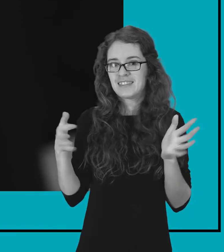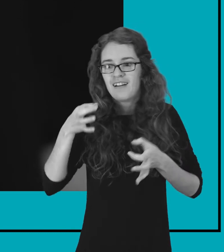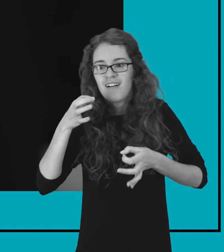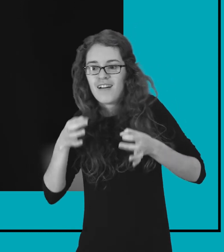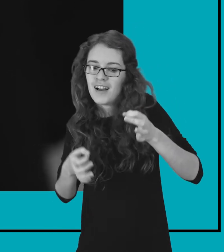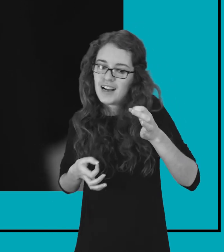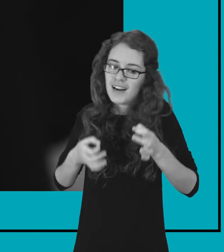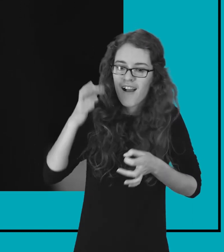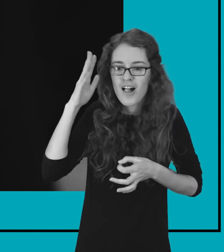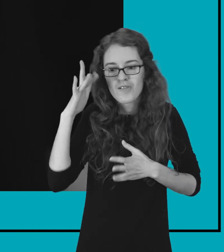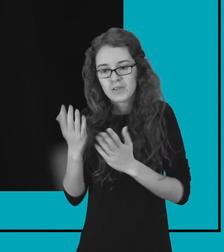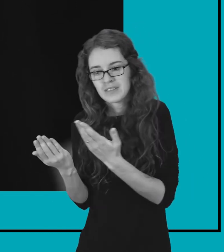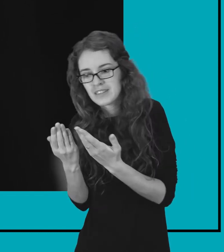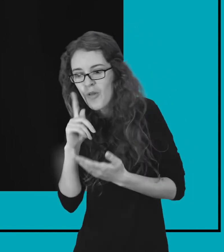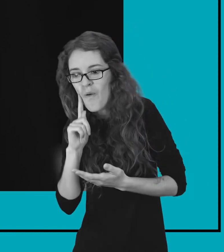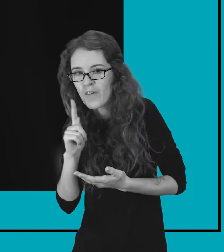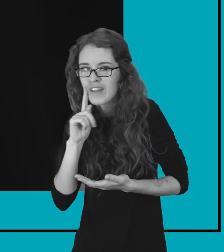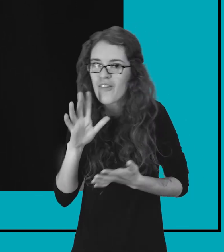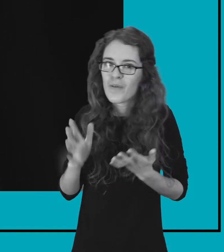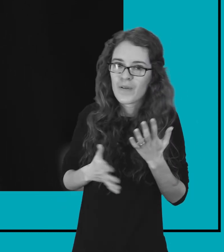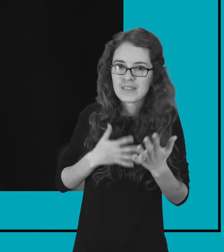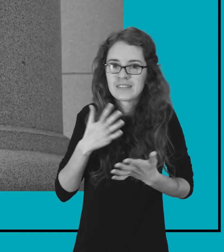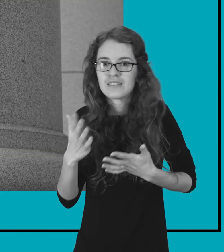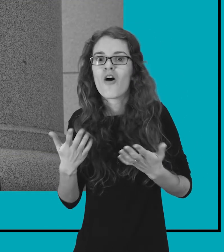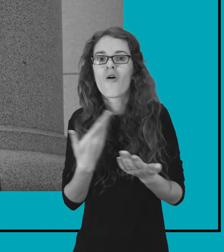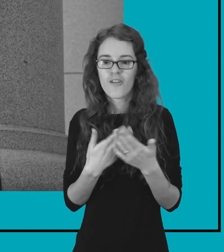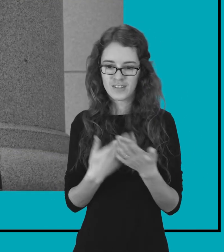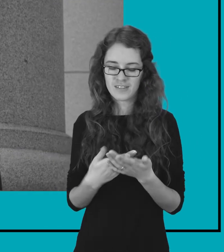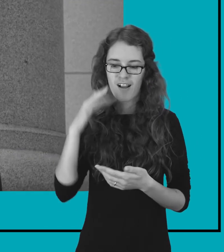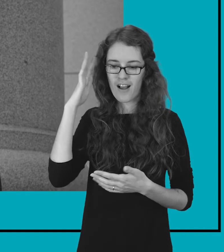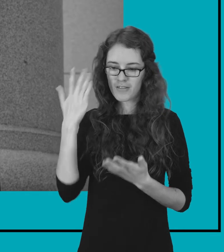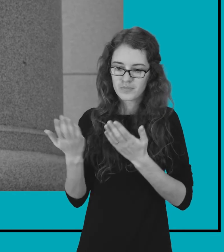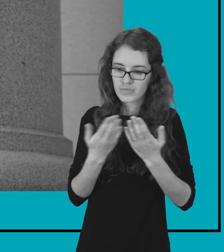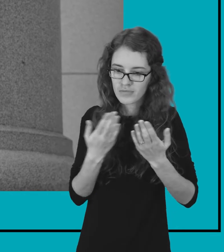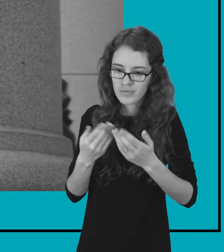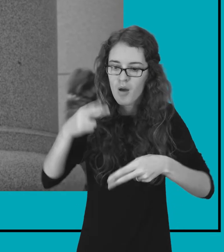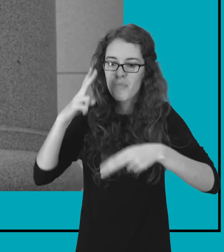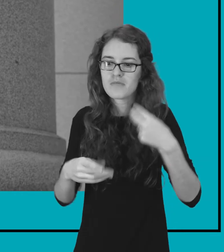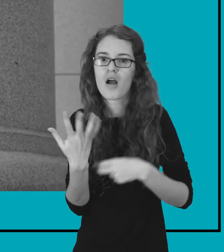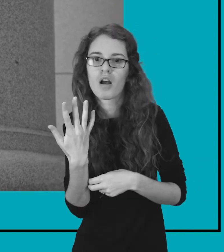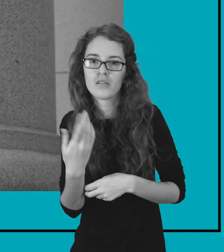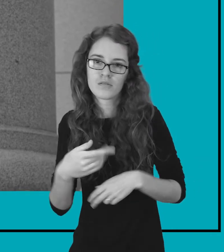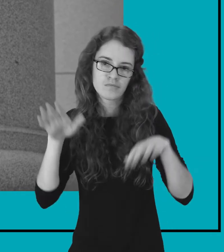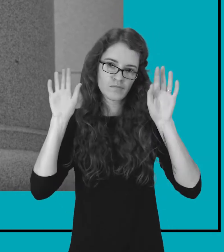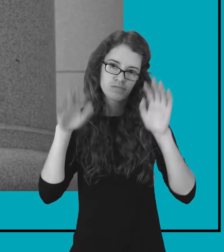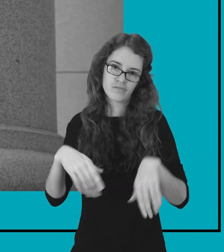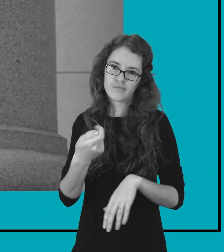dvėjoju skaityti ar ne, nes toks jausmas, kad jinai niekada nepasibaigs. Bet aš ją buvau